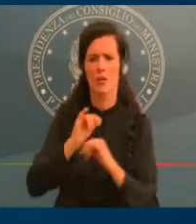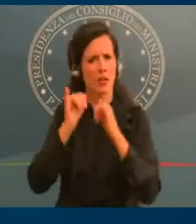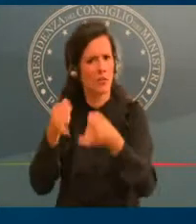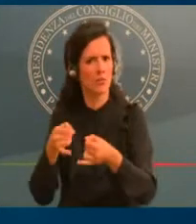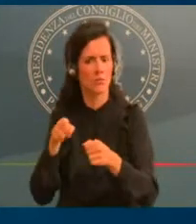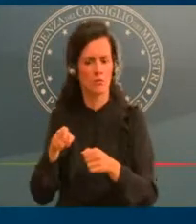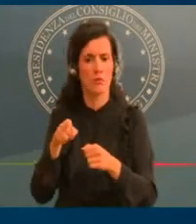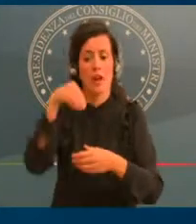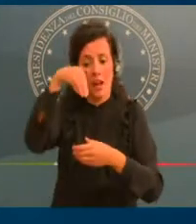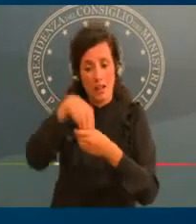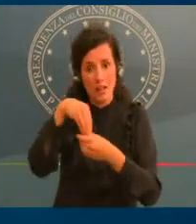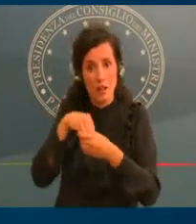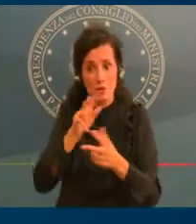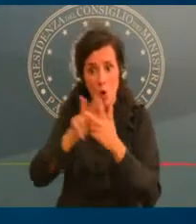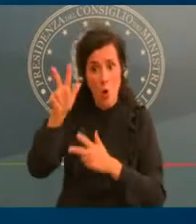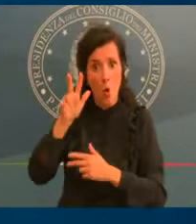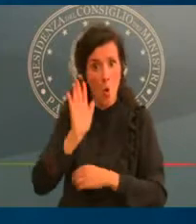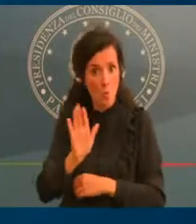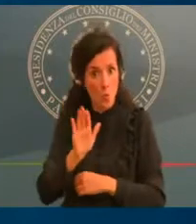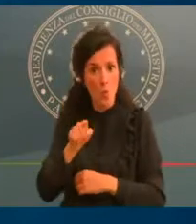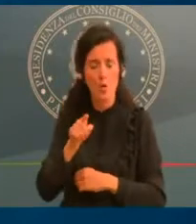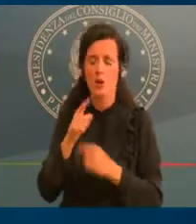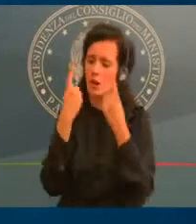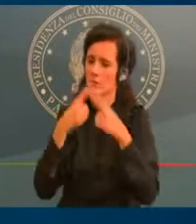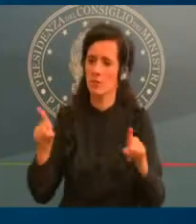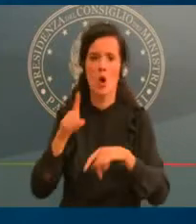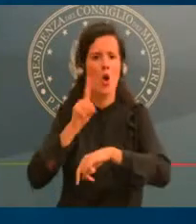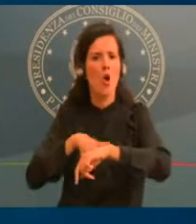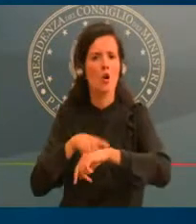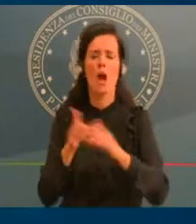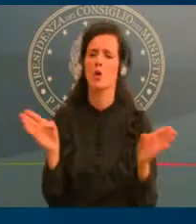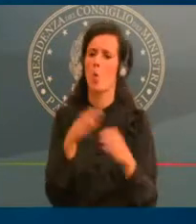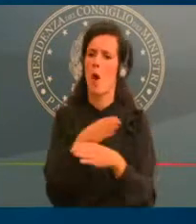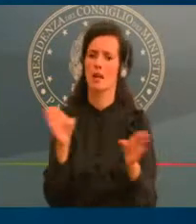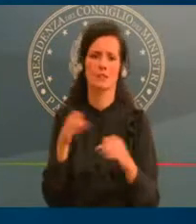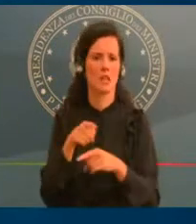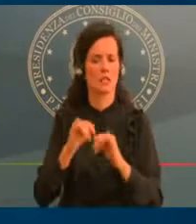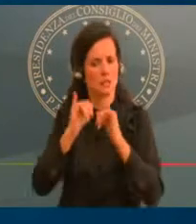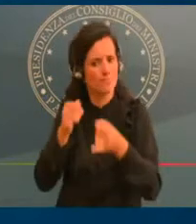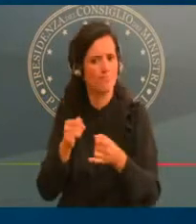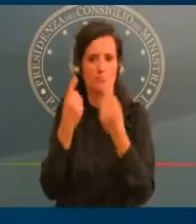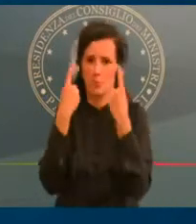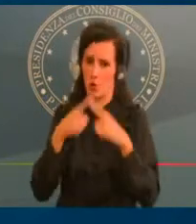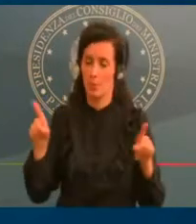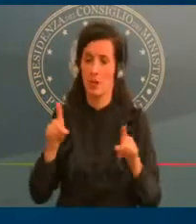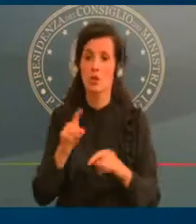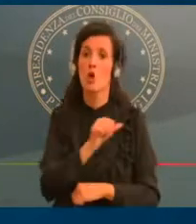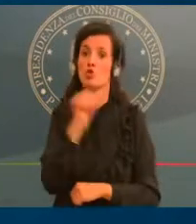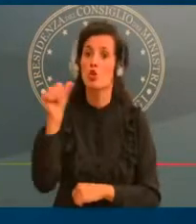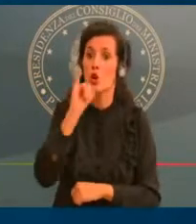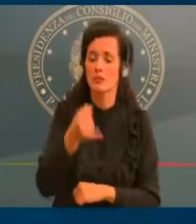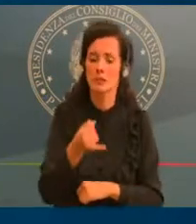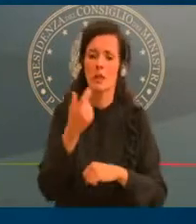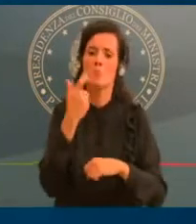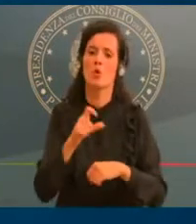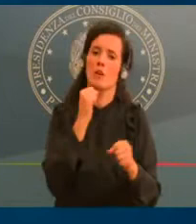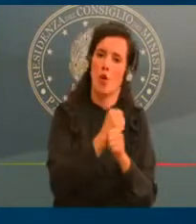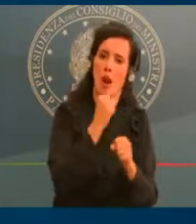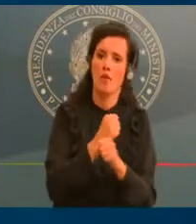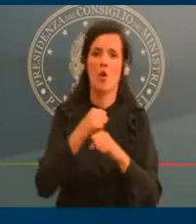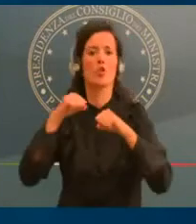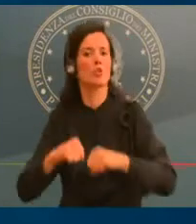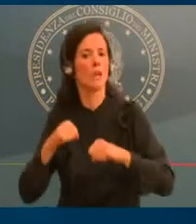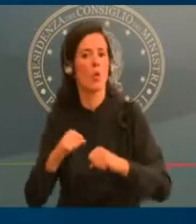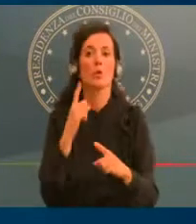motivi di lavoro, necessità e di salute. Quindi va da sé che non ci si può spostare da una regione all'altra né da un comune all